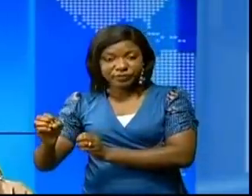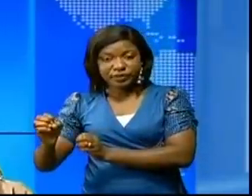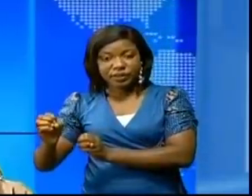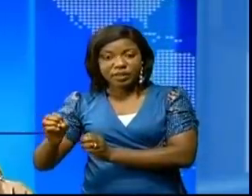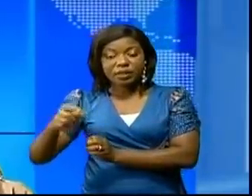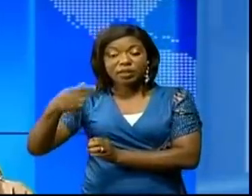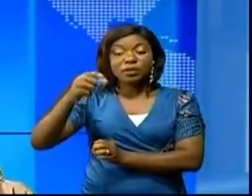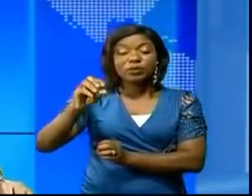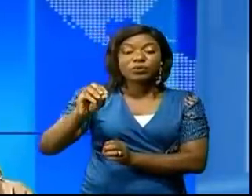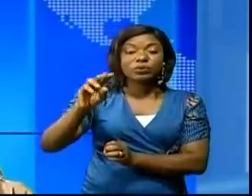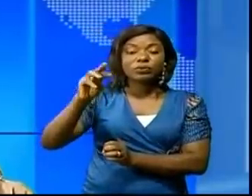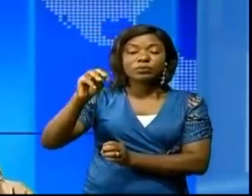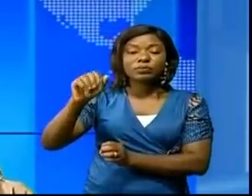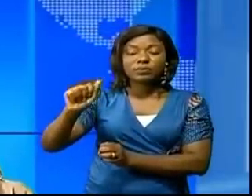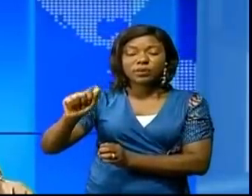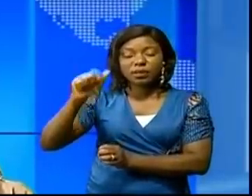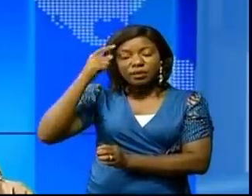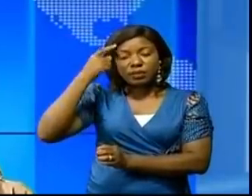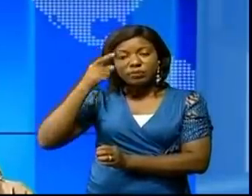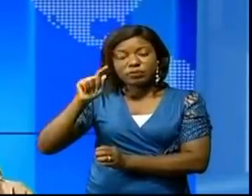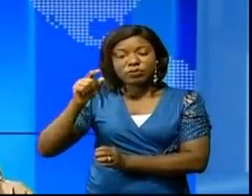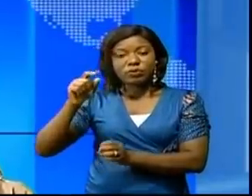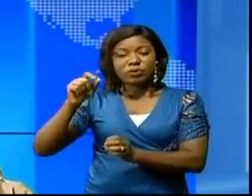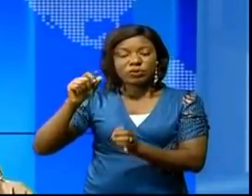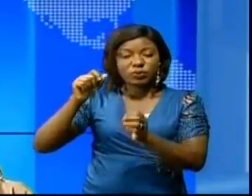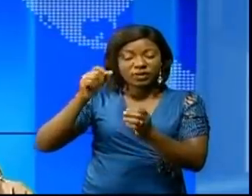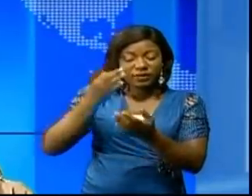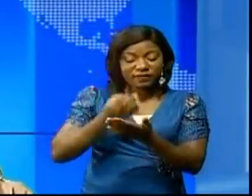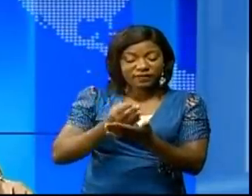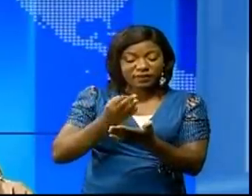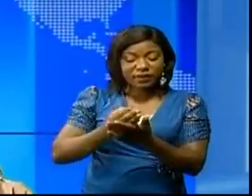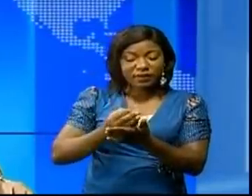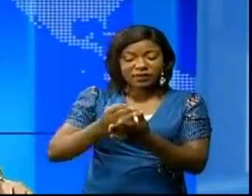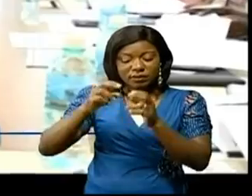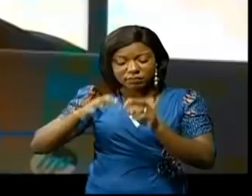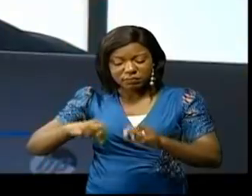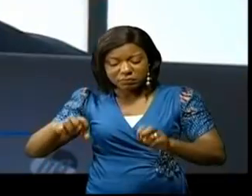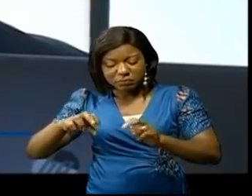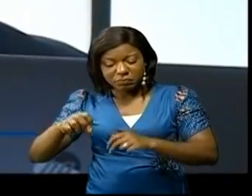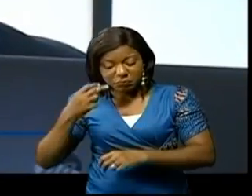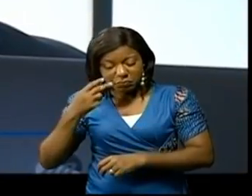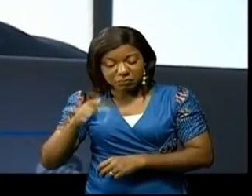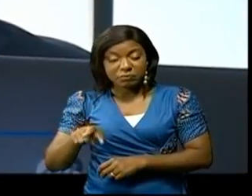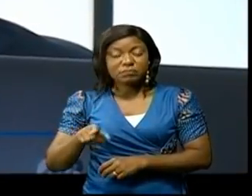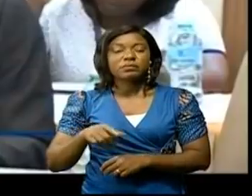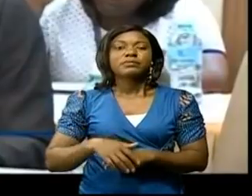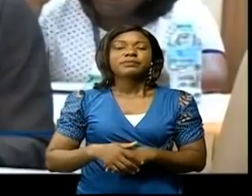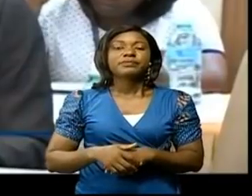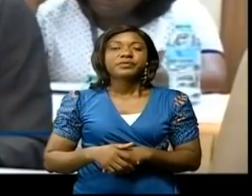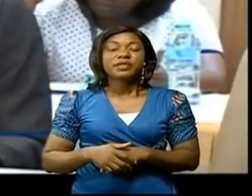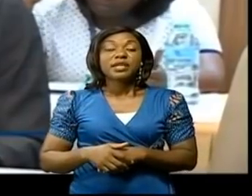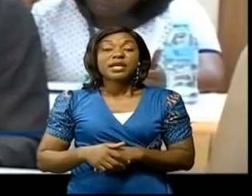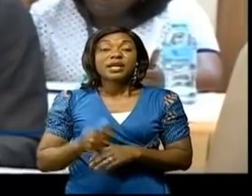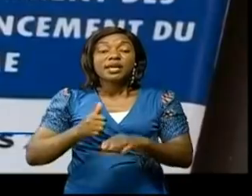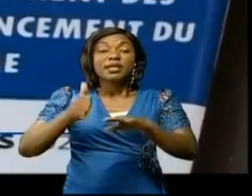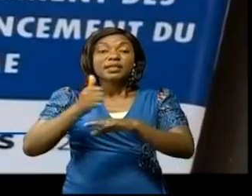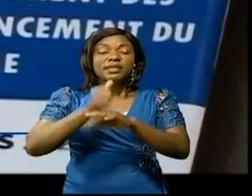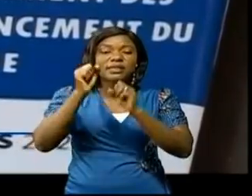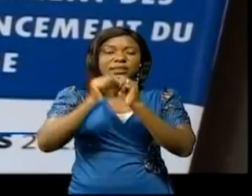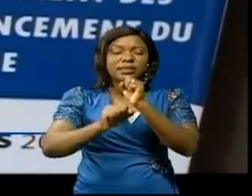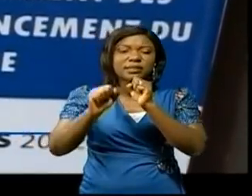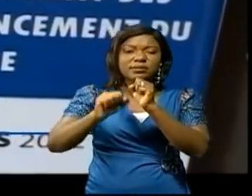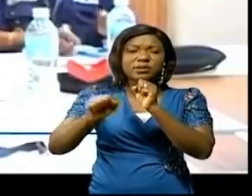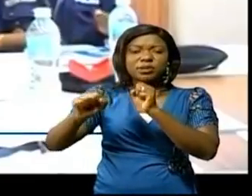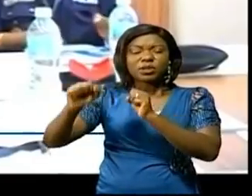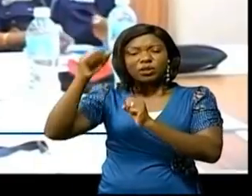précisément, par la Cellule nationale de renseignement financière. L'atelier de sensibilisation et d'évaluation des risques